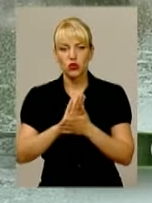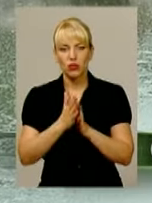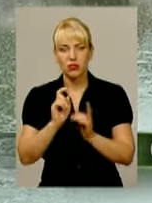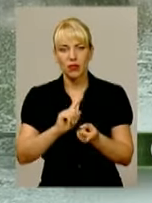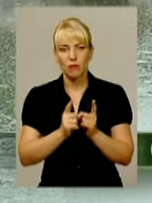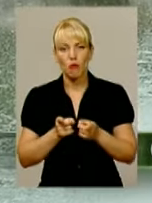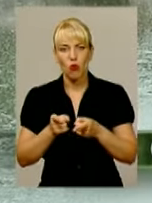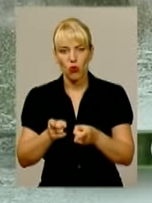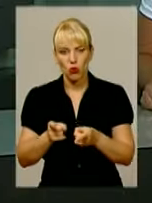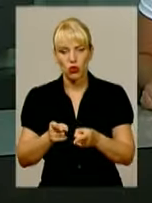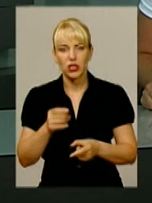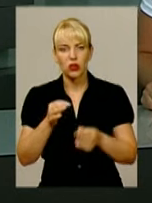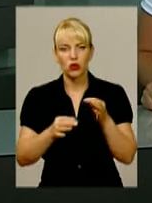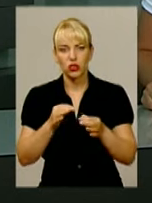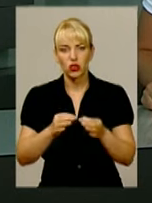катастрофу.